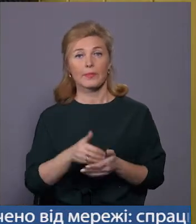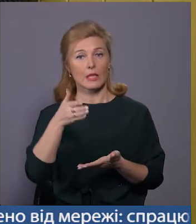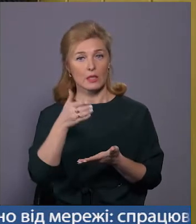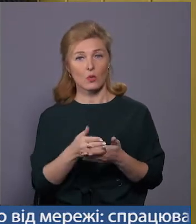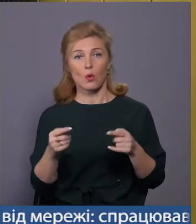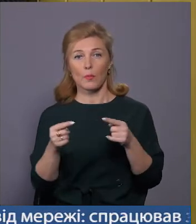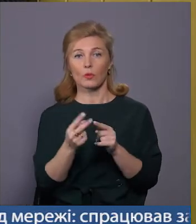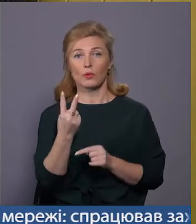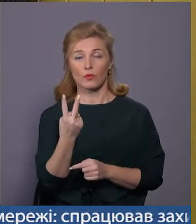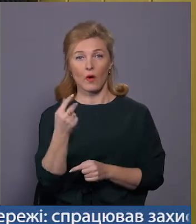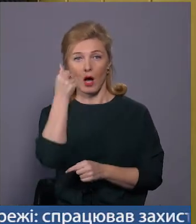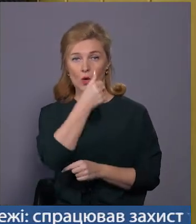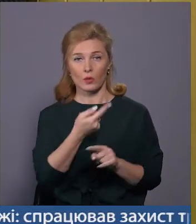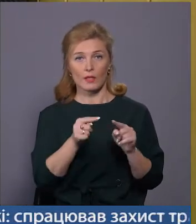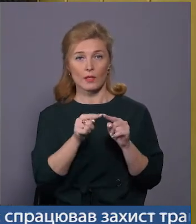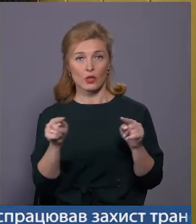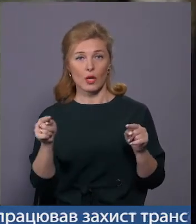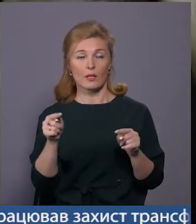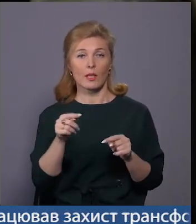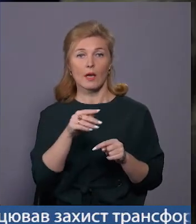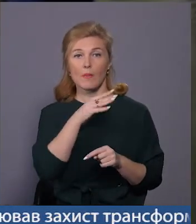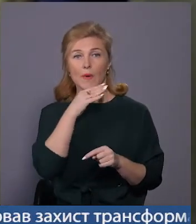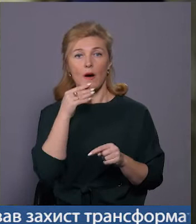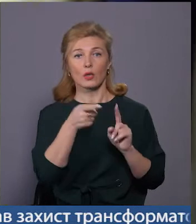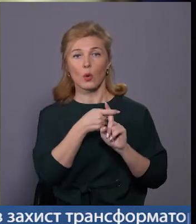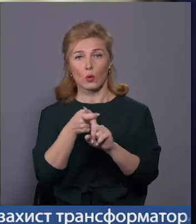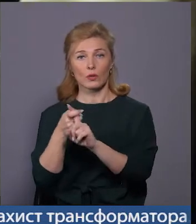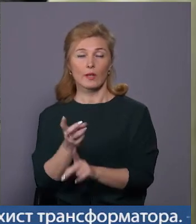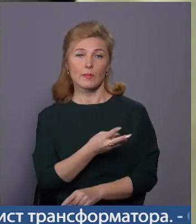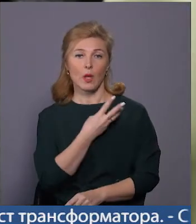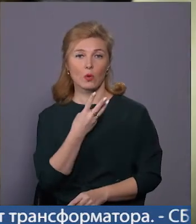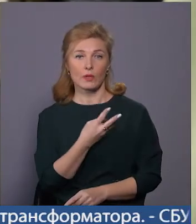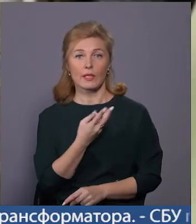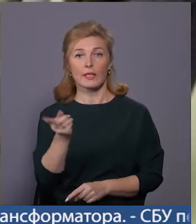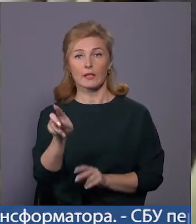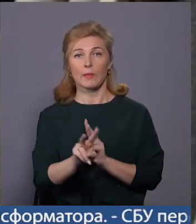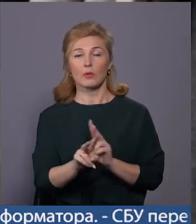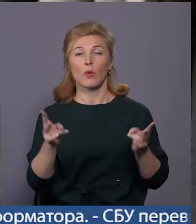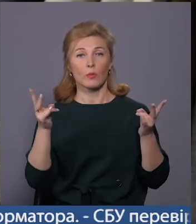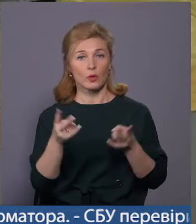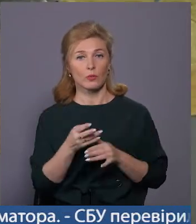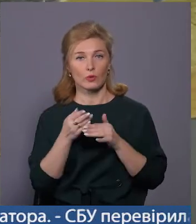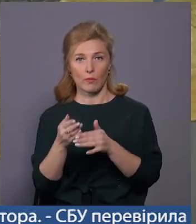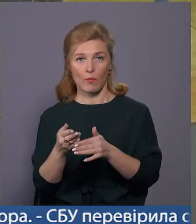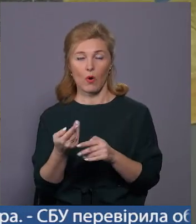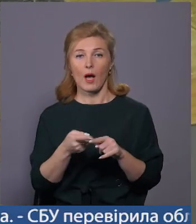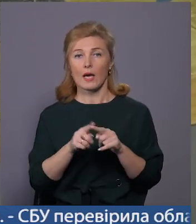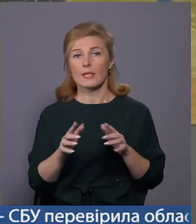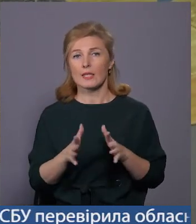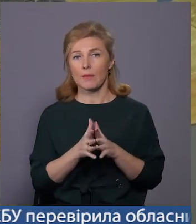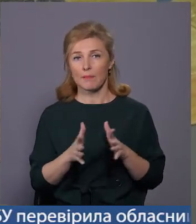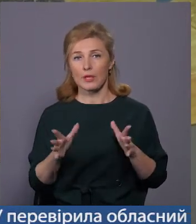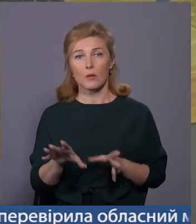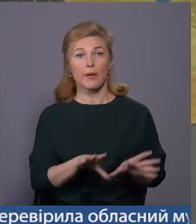пункт вже два роки. За цей час напрацювали чималу сітку контактів із благодійниками та тими, хто потребує допомоги. А це здебільшого